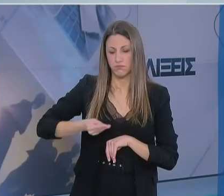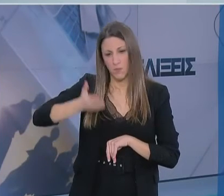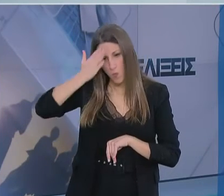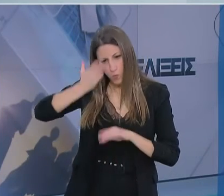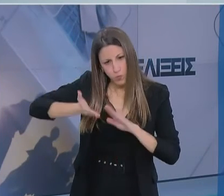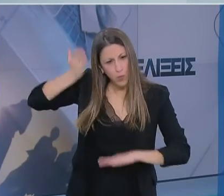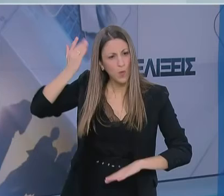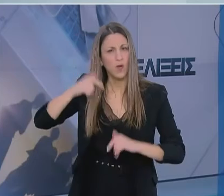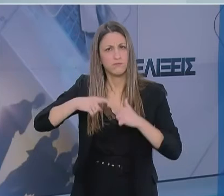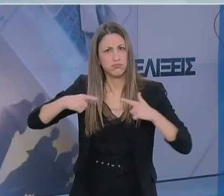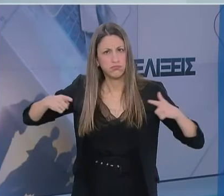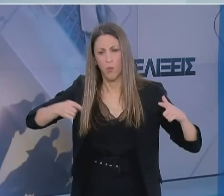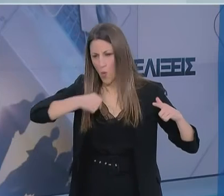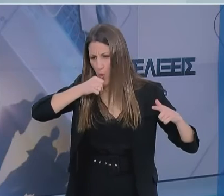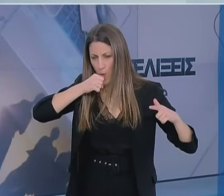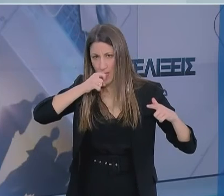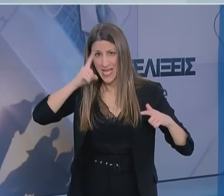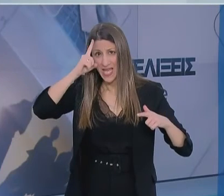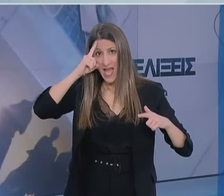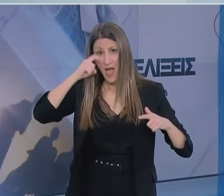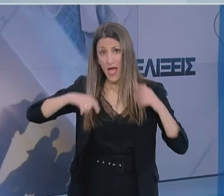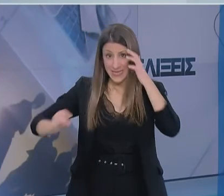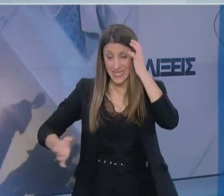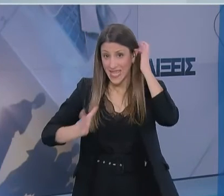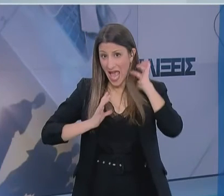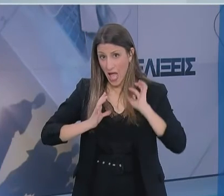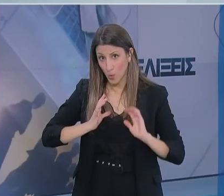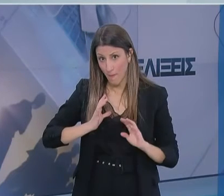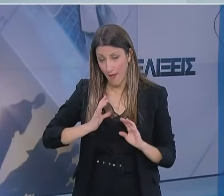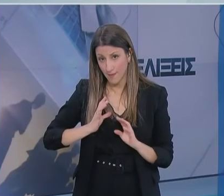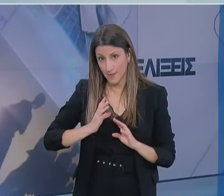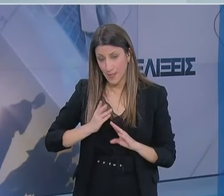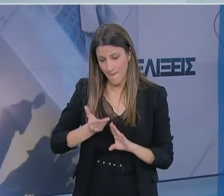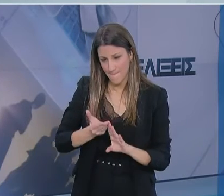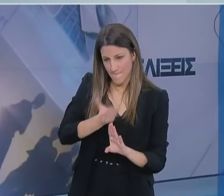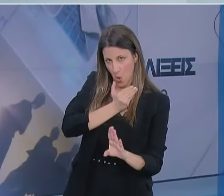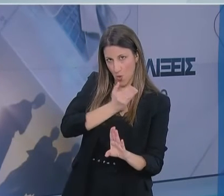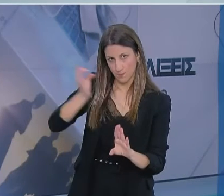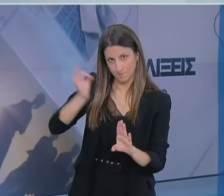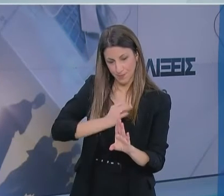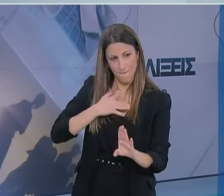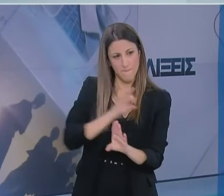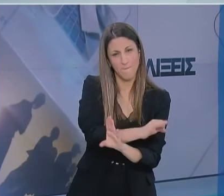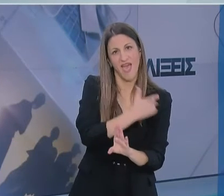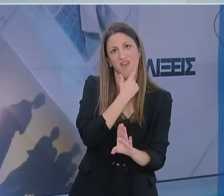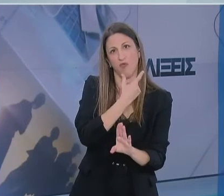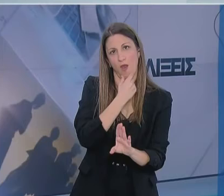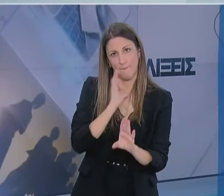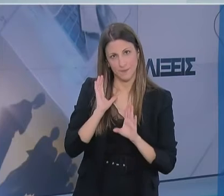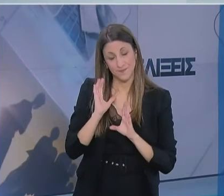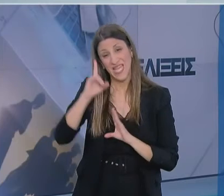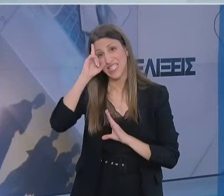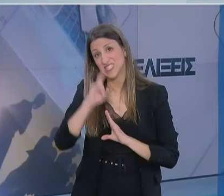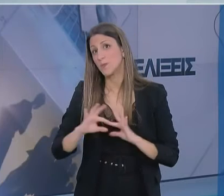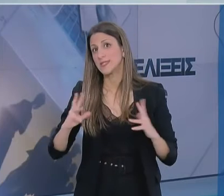Και άνθρωποι οι εμφανίσουν συμπτώματα. Ξέρουμε ότι είναι πολύ πιο μεταδοτικοί οι άνθρωποι που είναι προσυμπτωματικοί και συμπτωματικοί από τους ασυμπτωματικούς. Αλλά